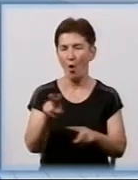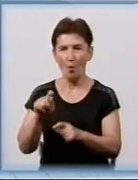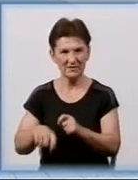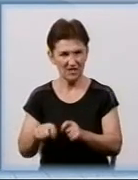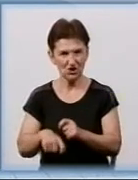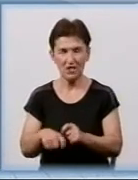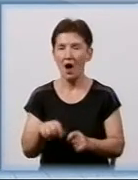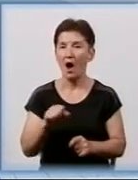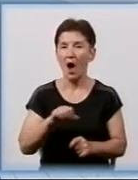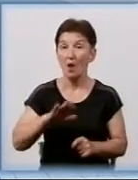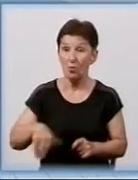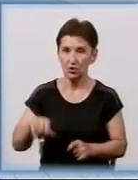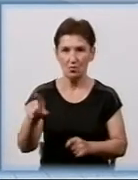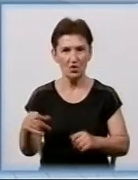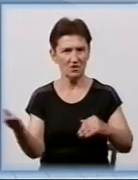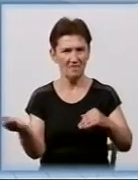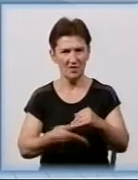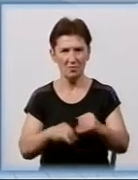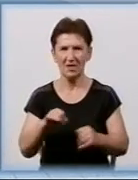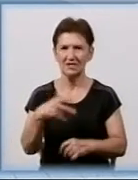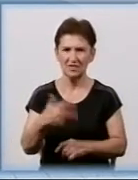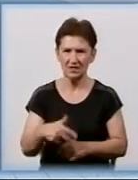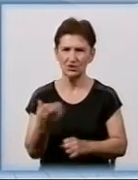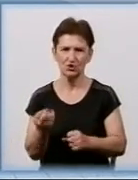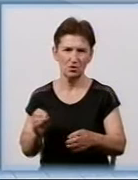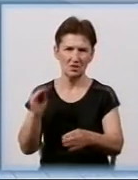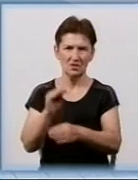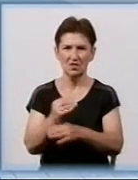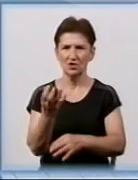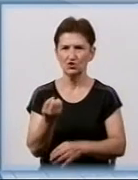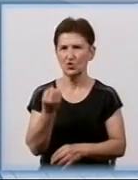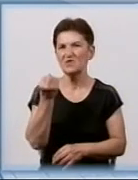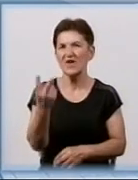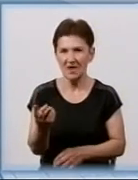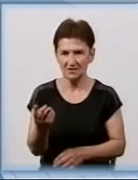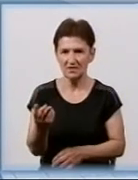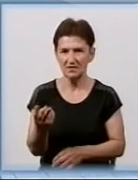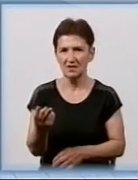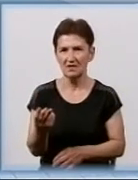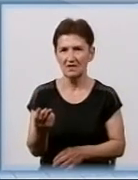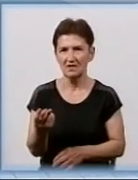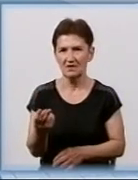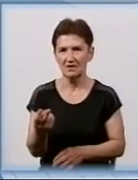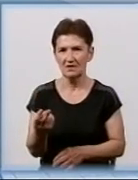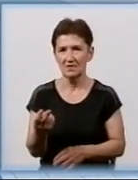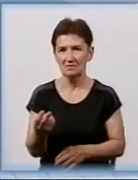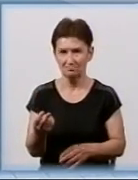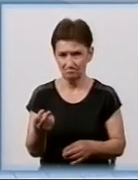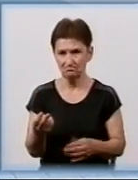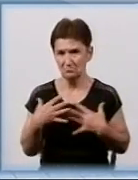потім вони вирубили не тільки ті 30, а ще вирубили 12 здорових дерев,